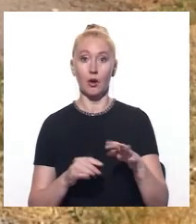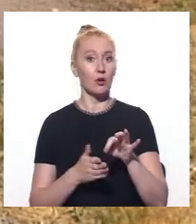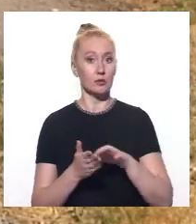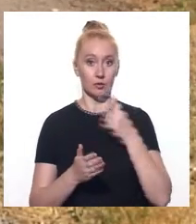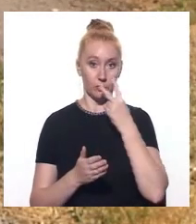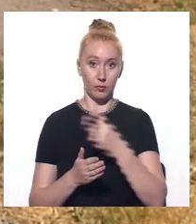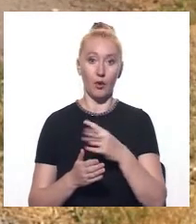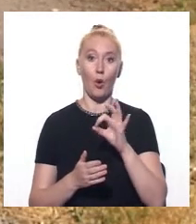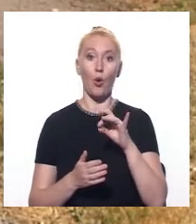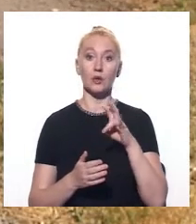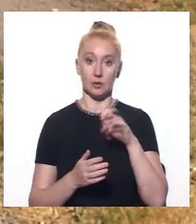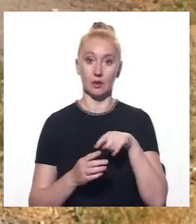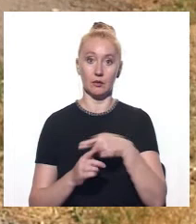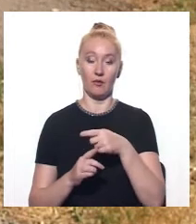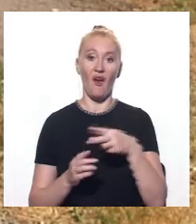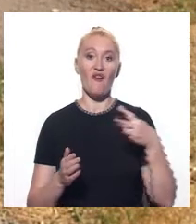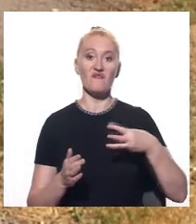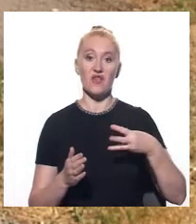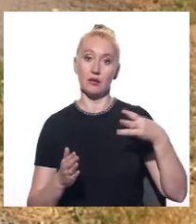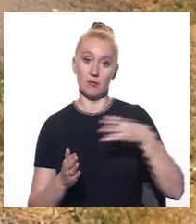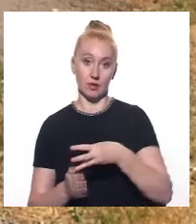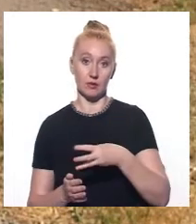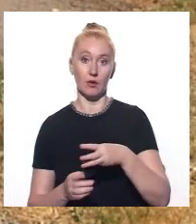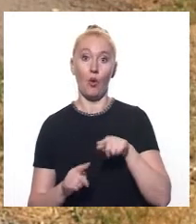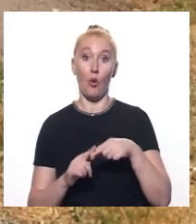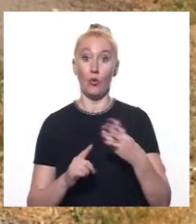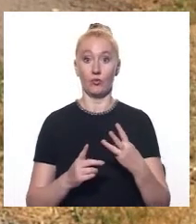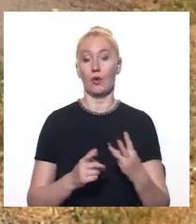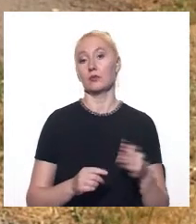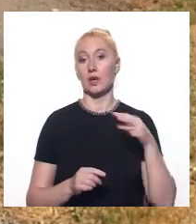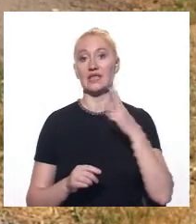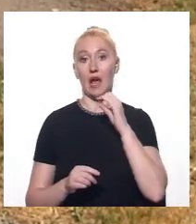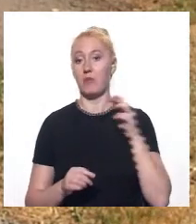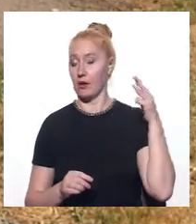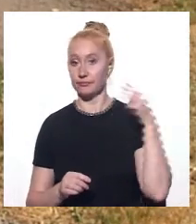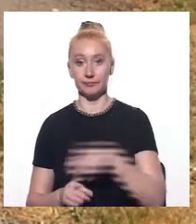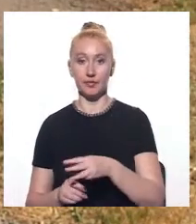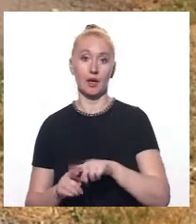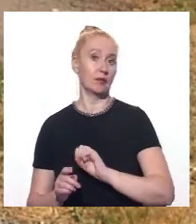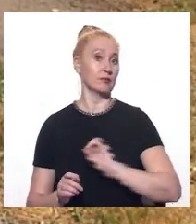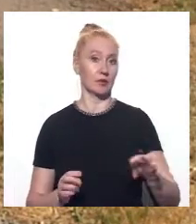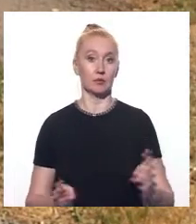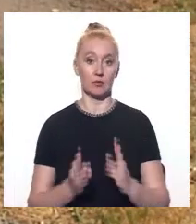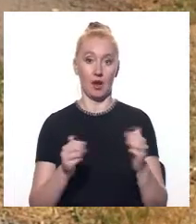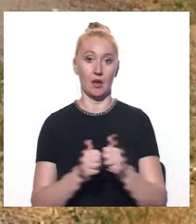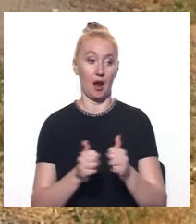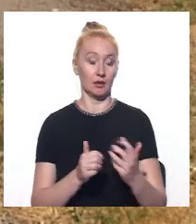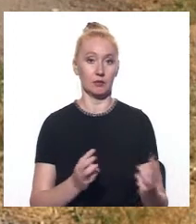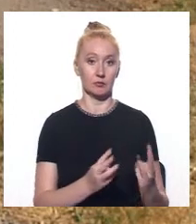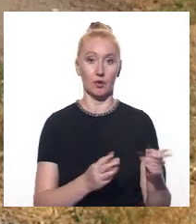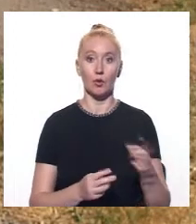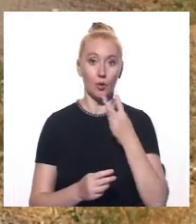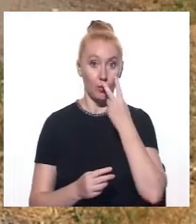побачив Олександра із вилами в руках. За кілька секунд він наколов собаку на вилу та кинув у багаття, що було поруч. Він